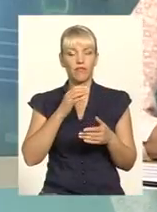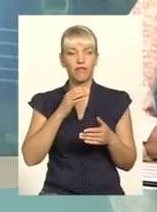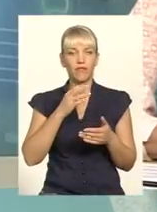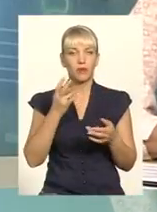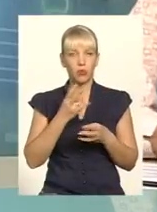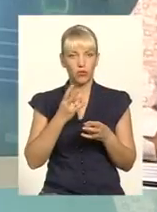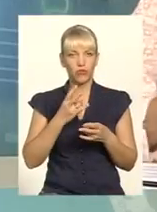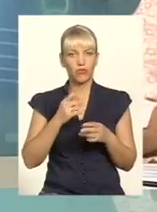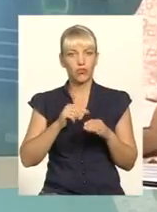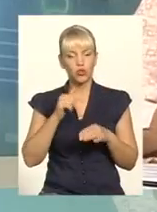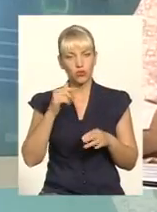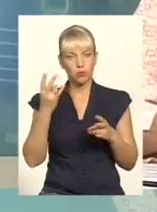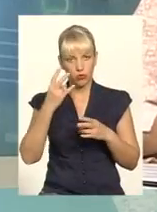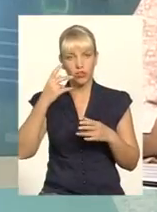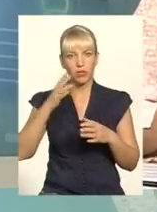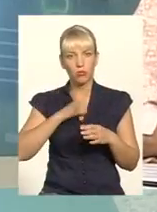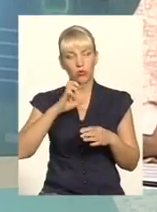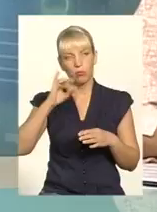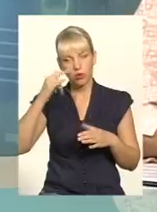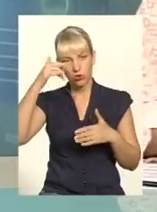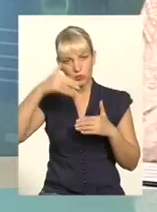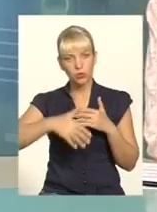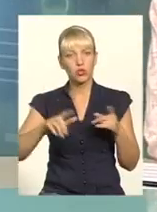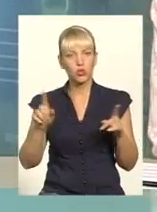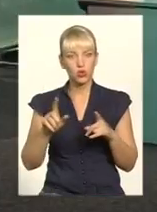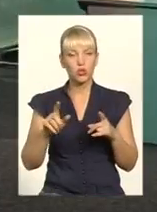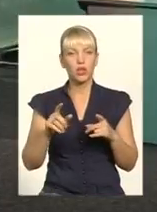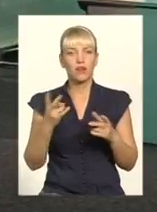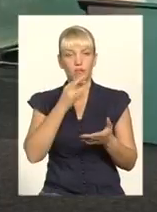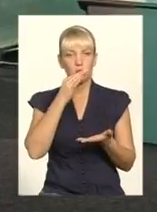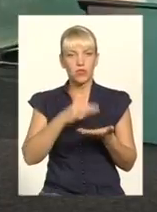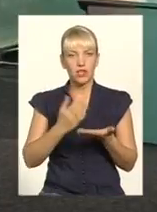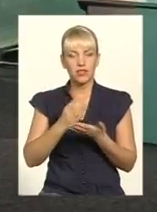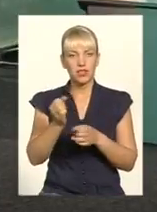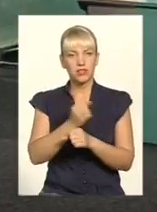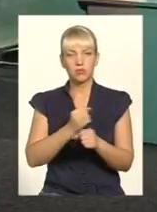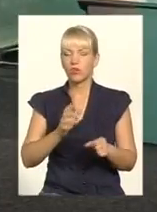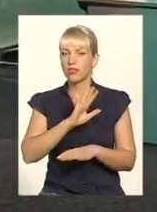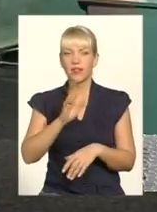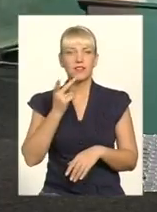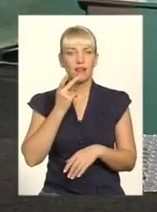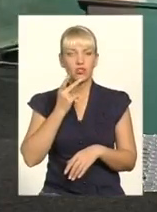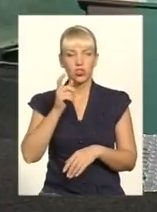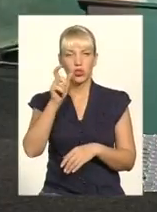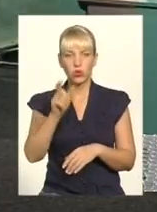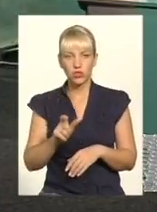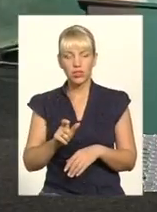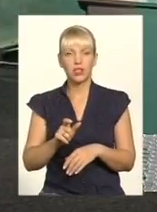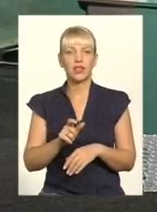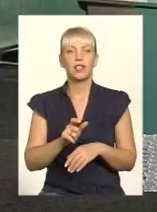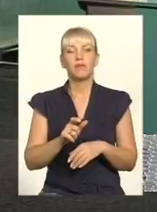відповідальність за те, що усвідомлювати свою відповідальність, що вона... На жаль, не завжди вона не несе